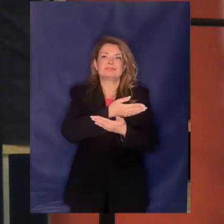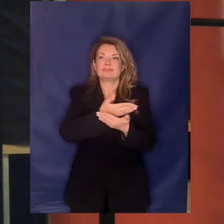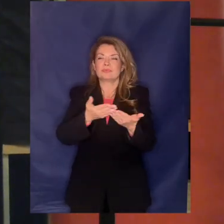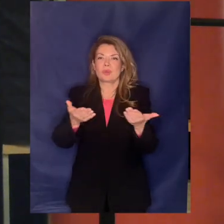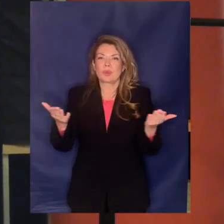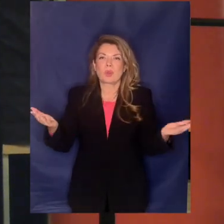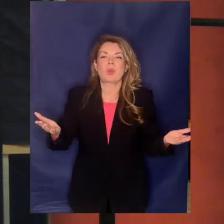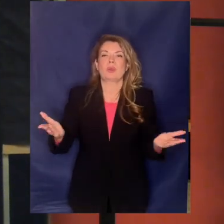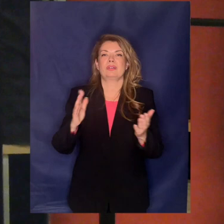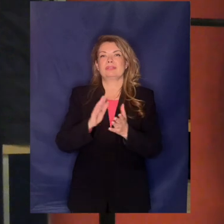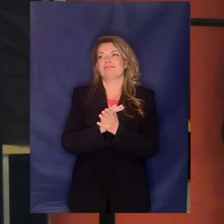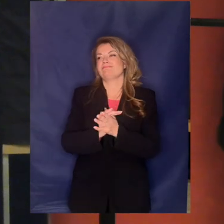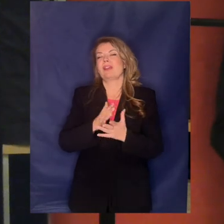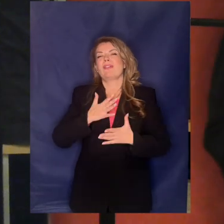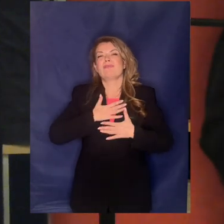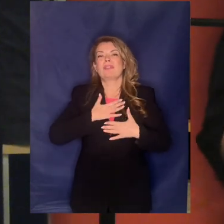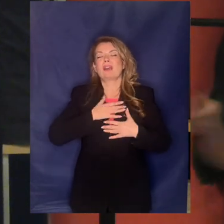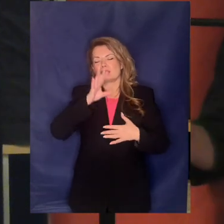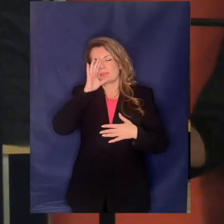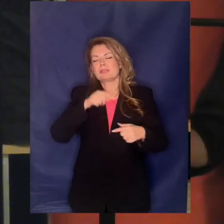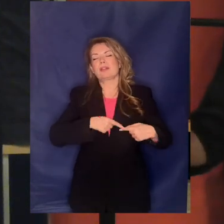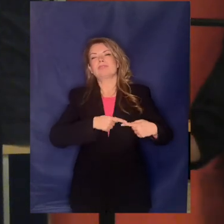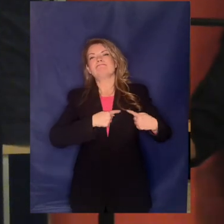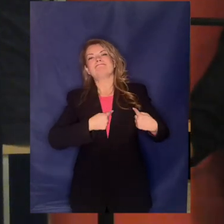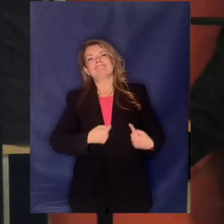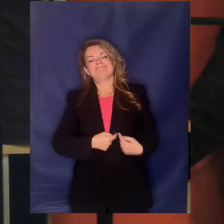είναι ευχαριστώ από καρδιάς